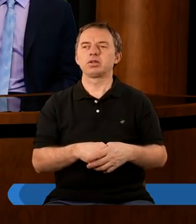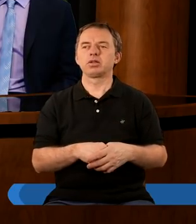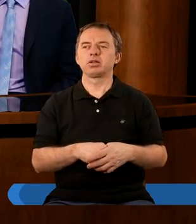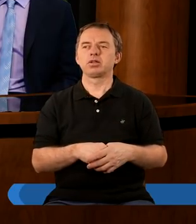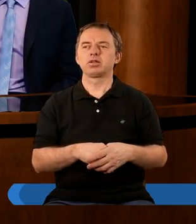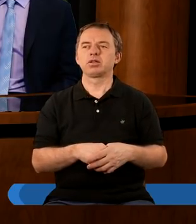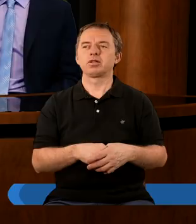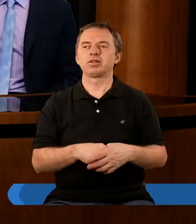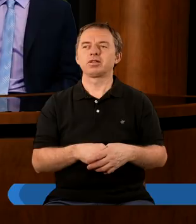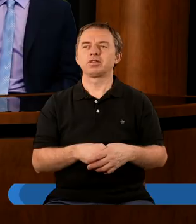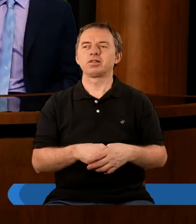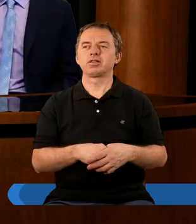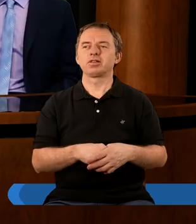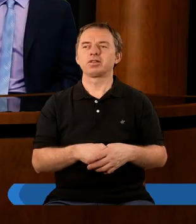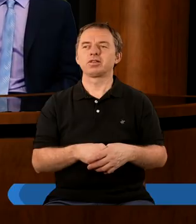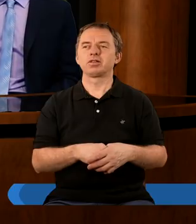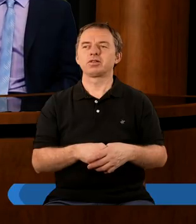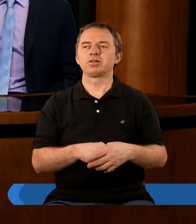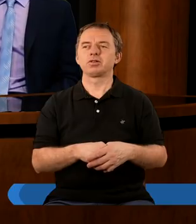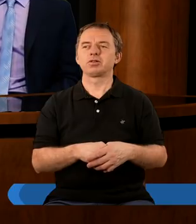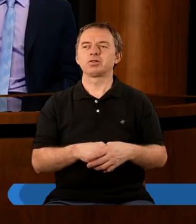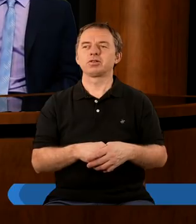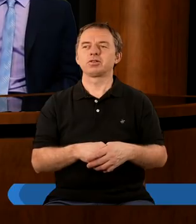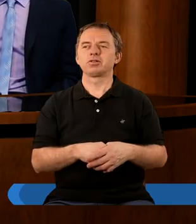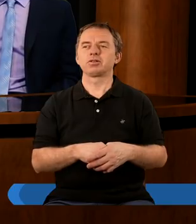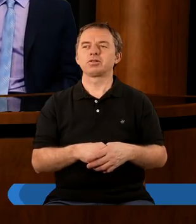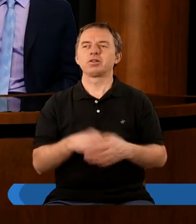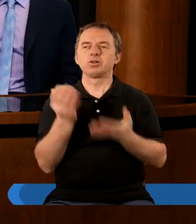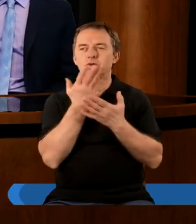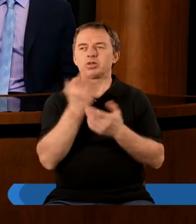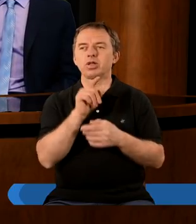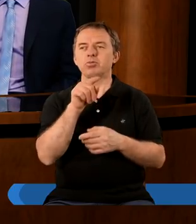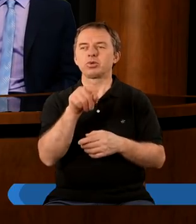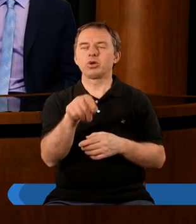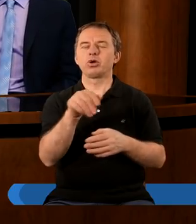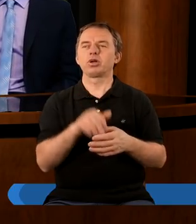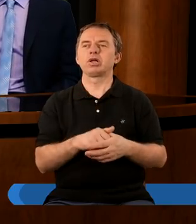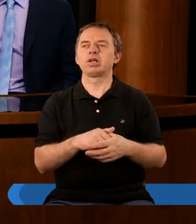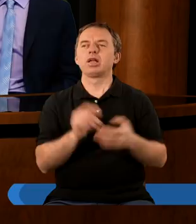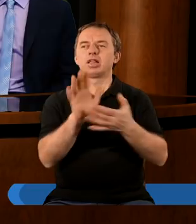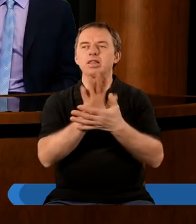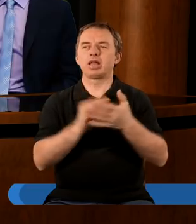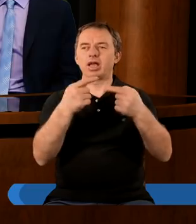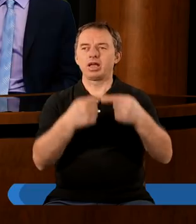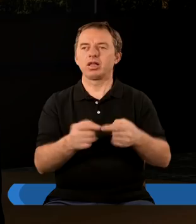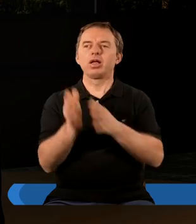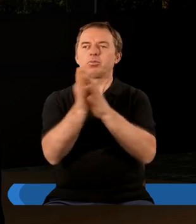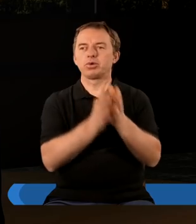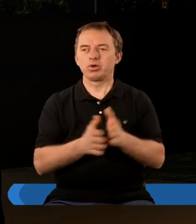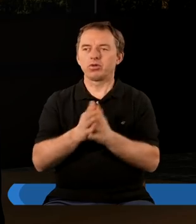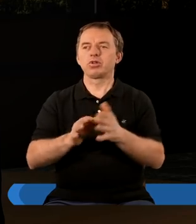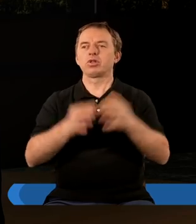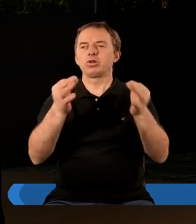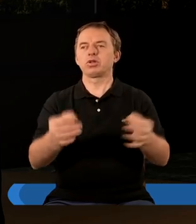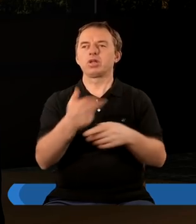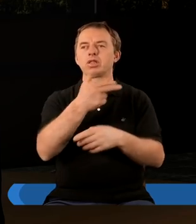Właśnie, dziękuję. Szymon, masz jakieś słowo? Kiedy czytałem ten tekst, tak przygotowując się do